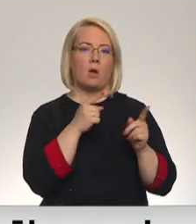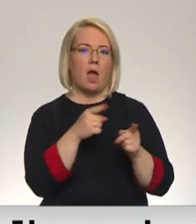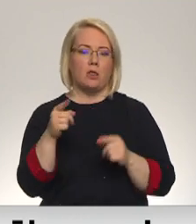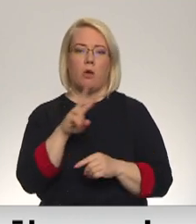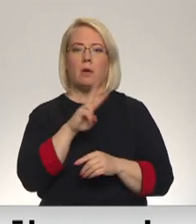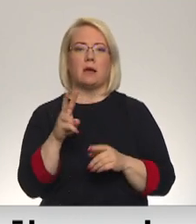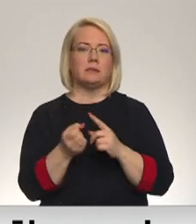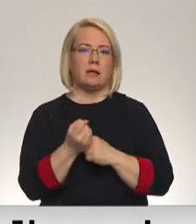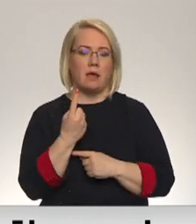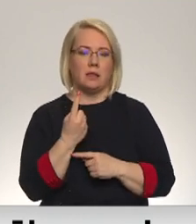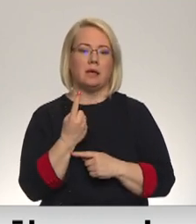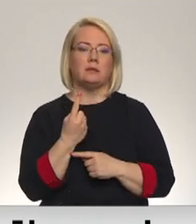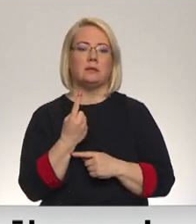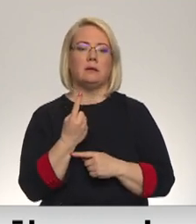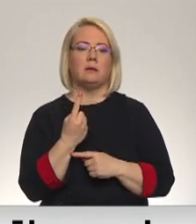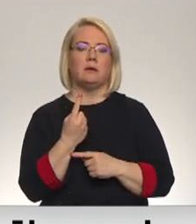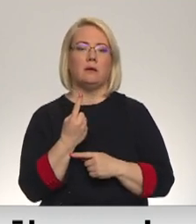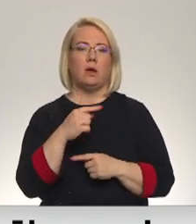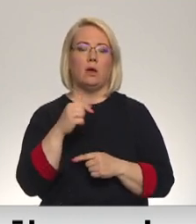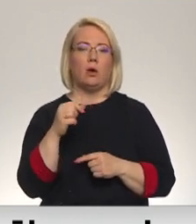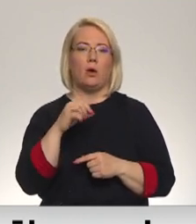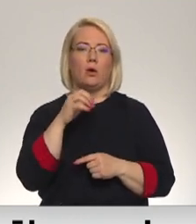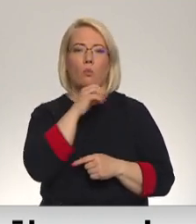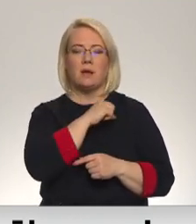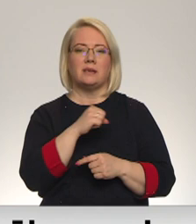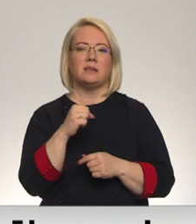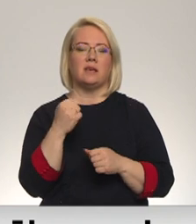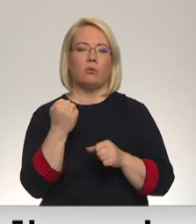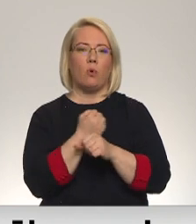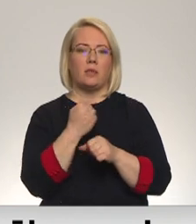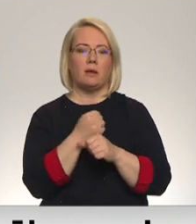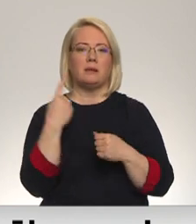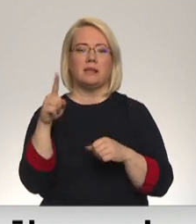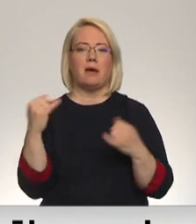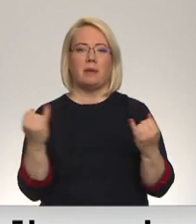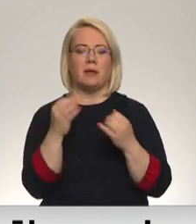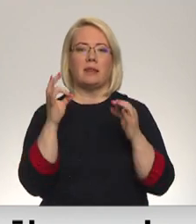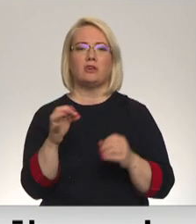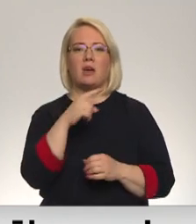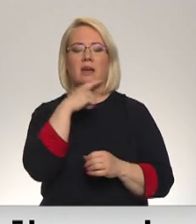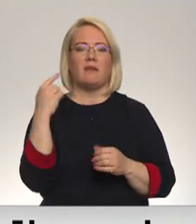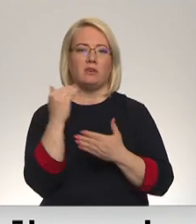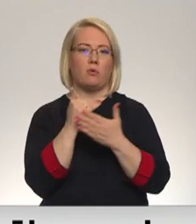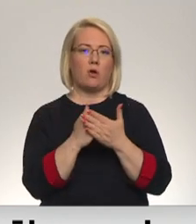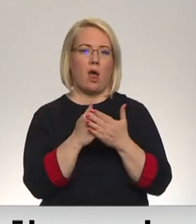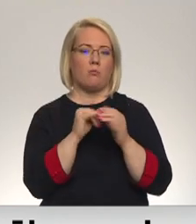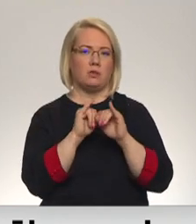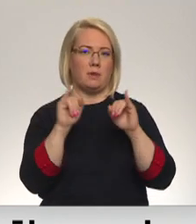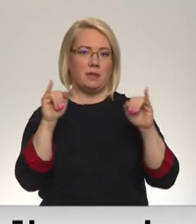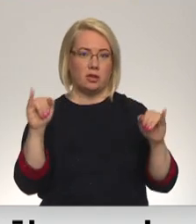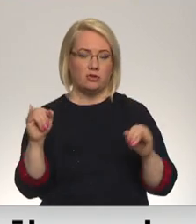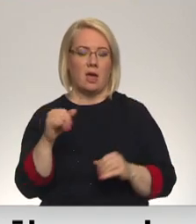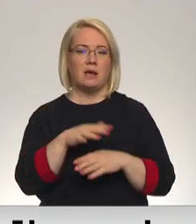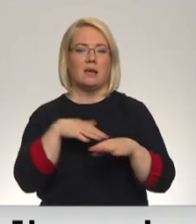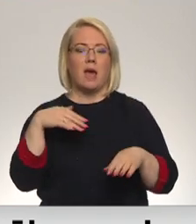radīts ar loziedzīgu un nodarīmu citām interesēm tieši ar Krievijas kanālu izplatīšanu. Sājumas deputāti piedēva atbildību